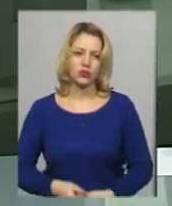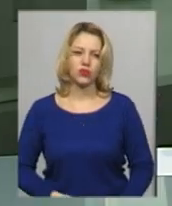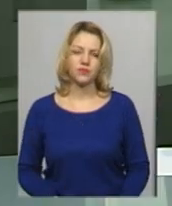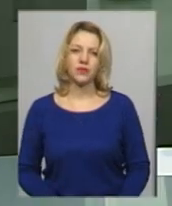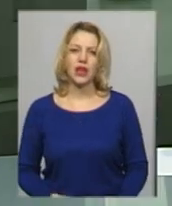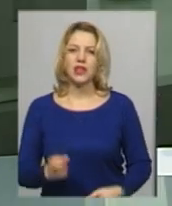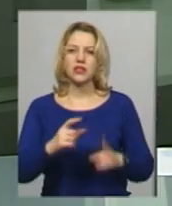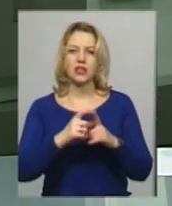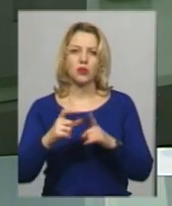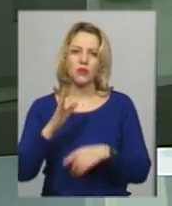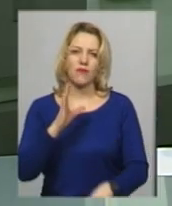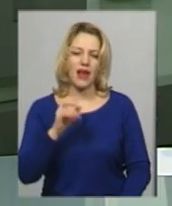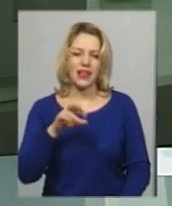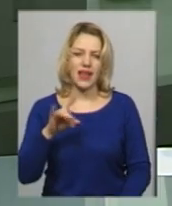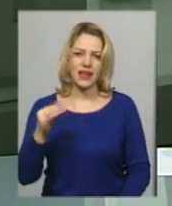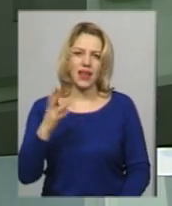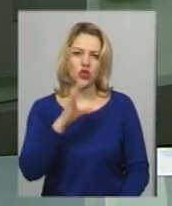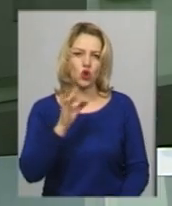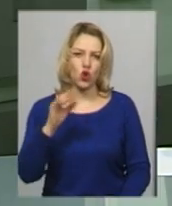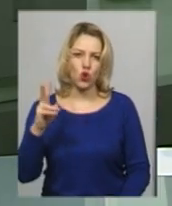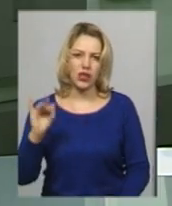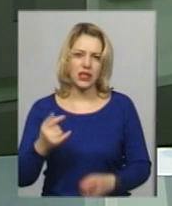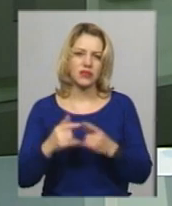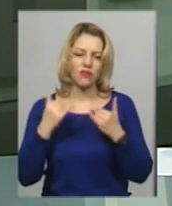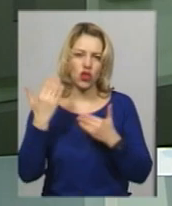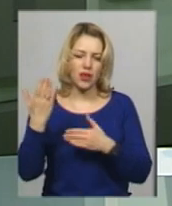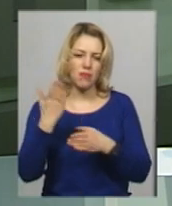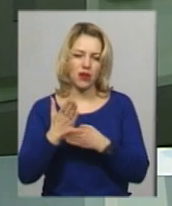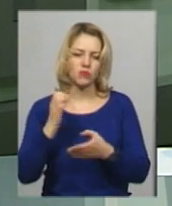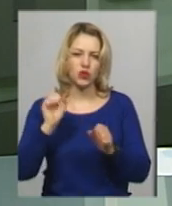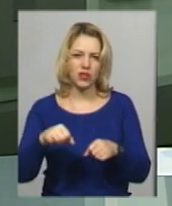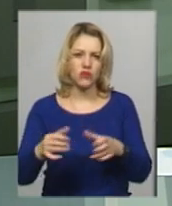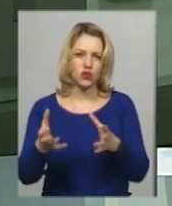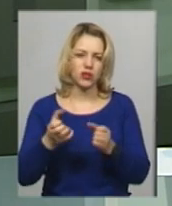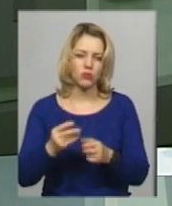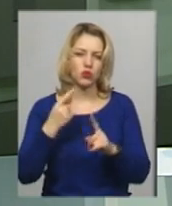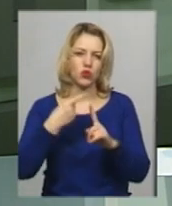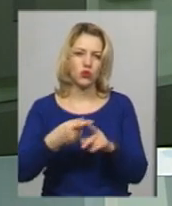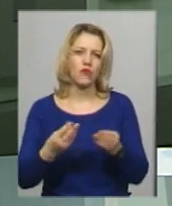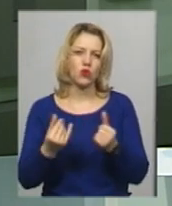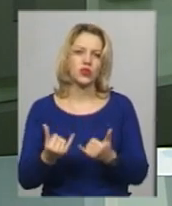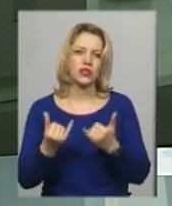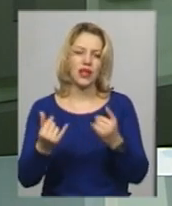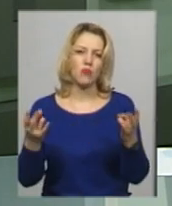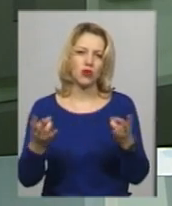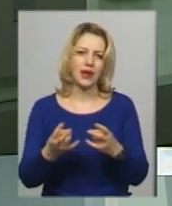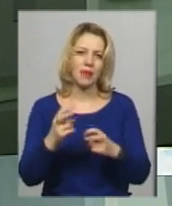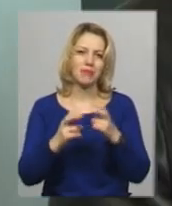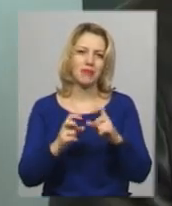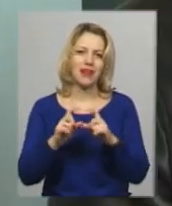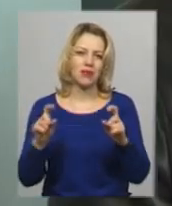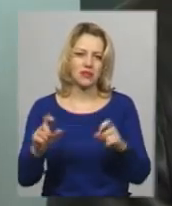За словами Валерія Сороки, цьогоріч вони матимуть можливість отримати додаткові кошти для потреб підприємства.